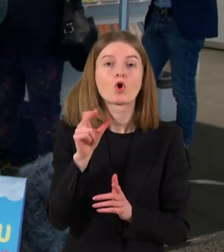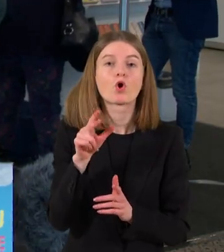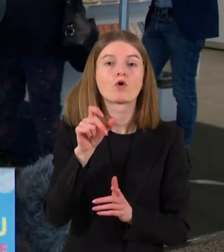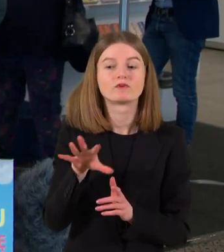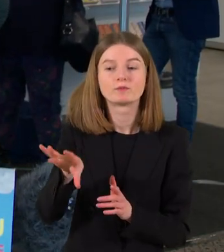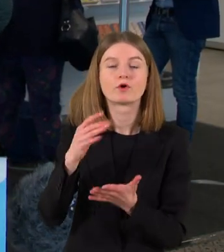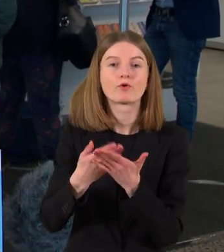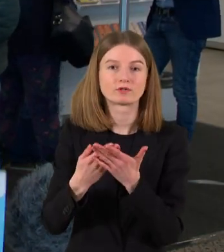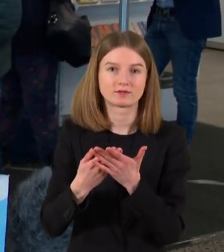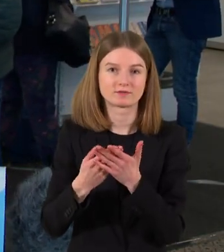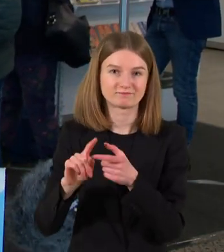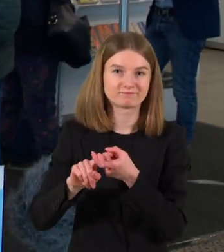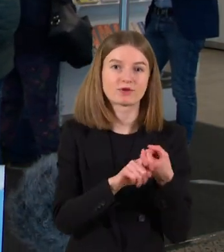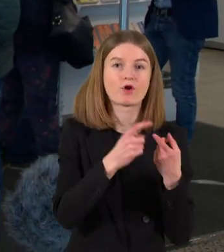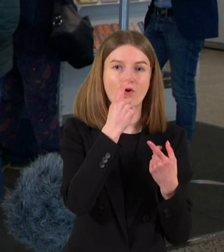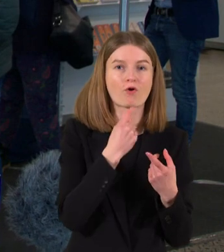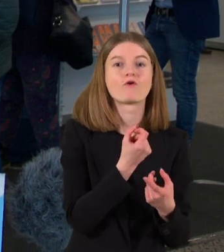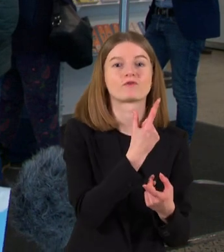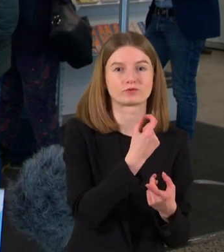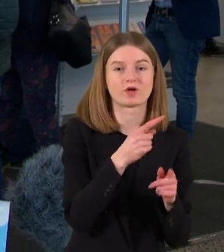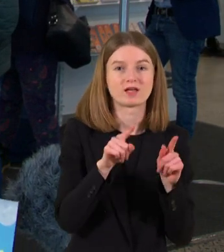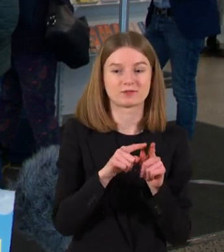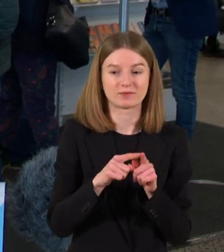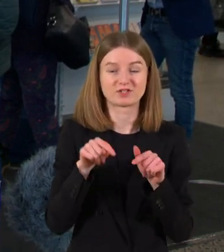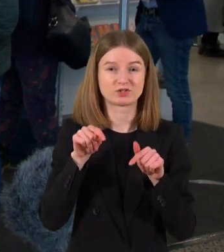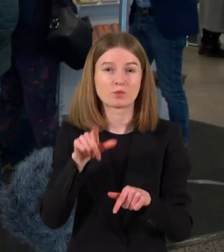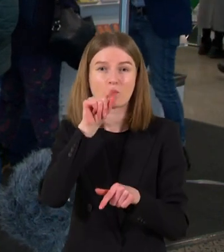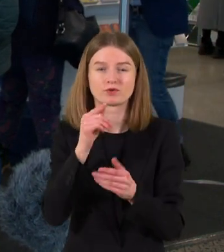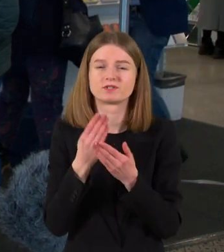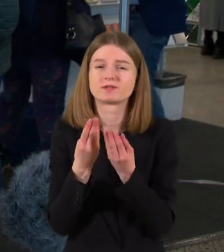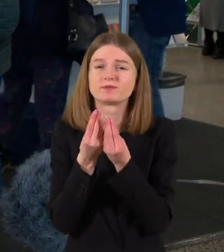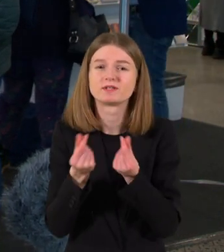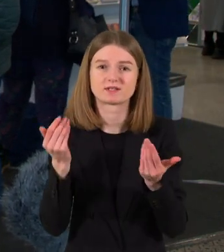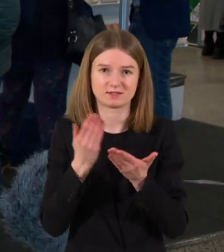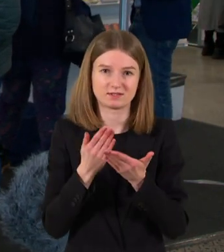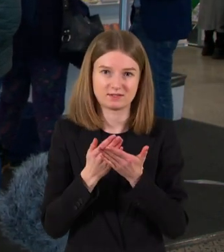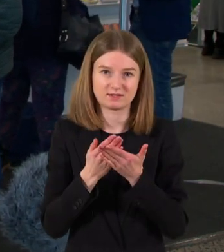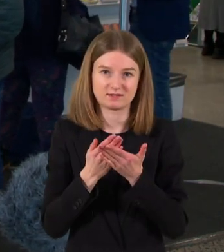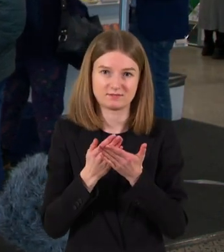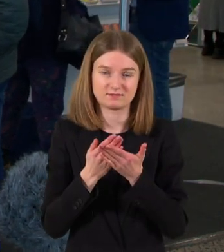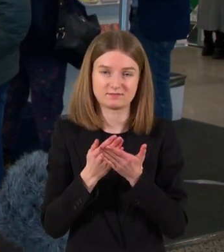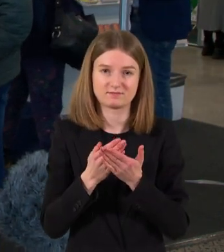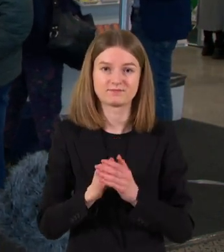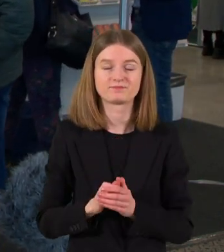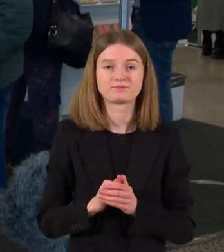dėl to, kad tai yra nykstantis paukštis Lietuvoj. Ir jisai veda vaikus per visą tą istoriją.